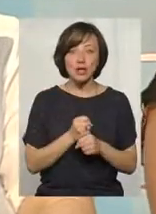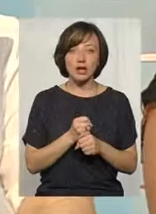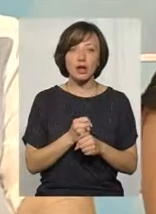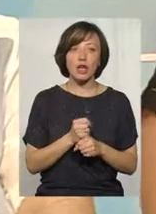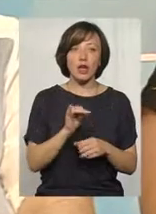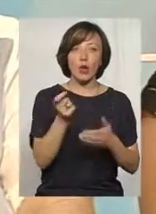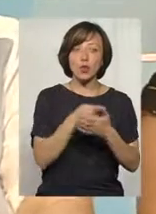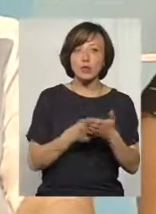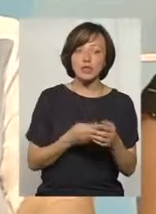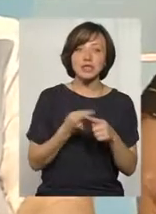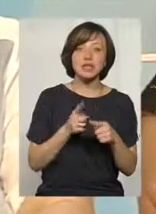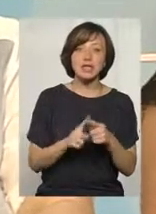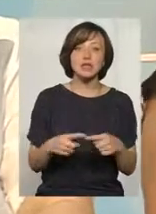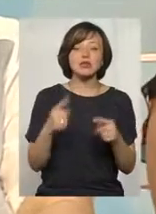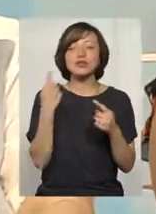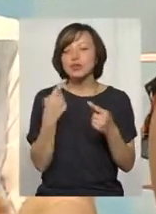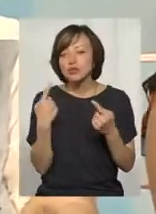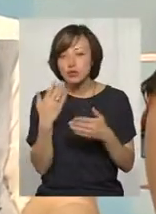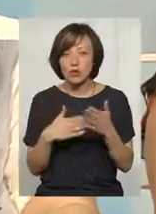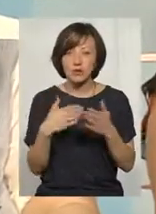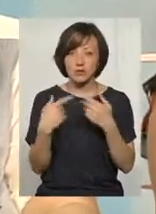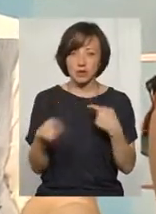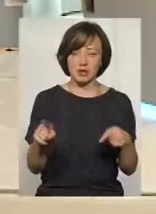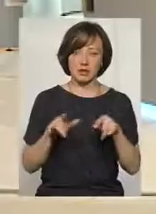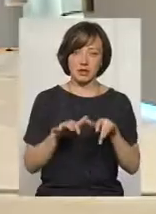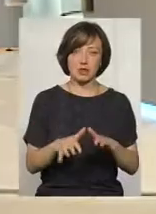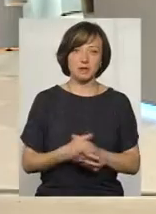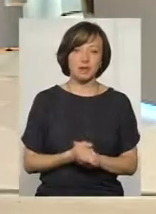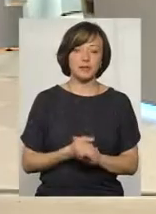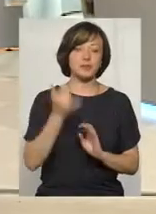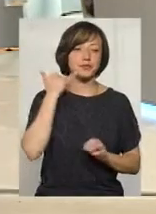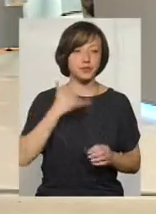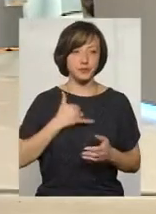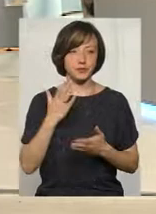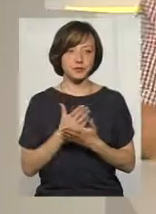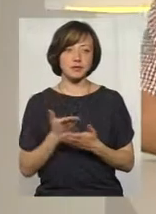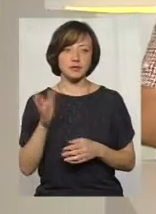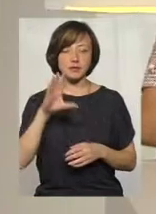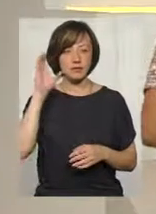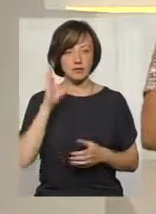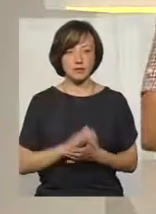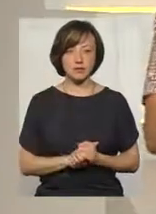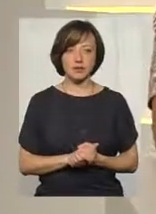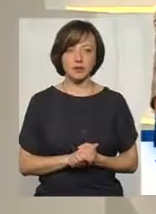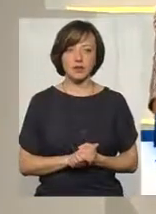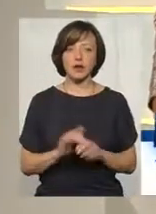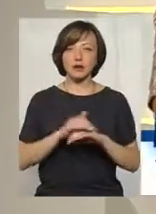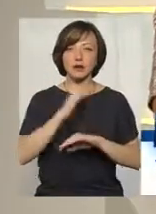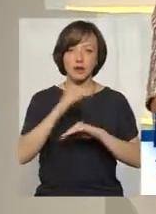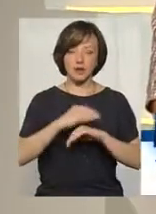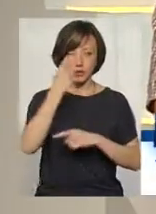робота і художники – це теж зовсім різні речі. Пані Надія, вас перебью, у нас є дзвіночок, давайте послухаємо. Доброго вечора в ефірі.